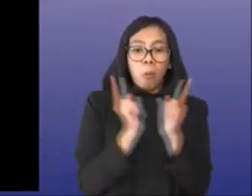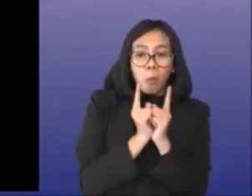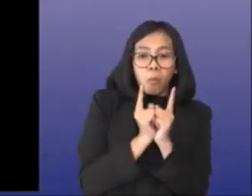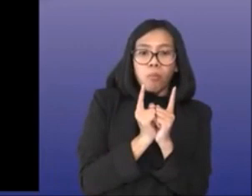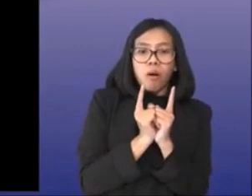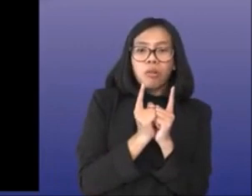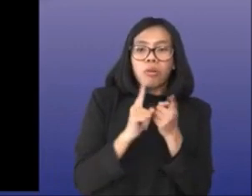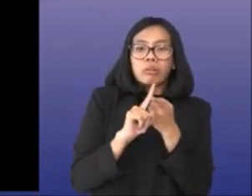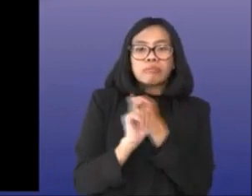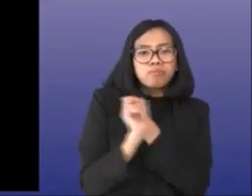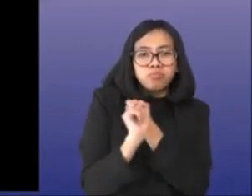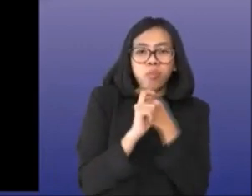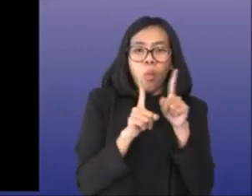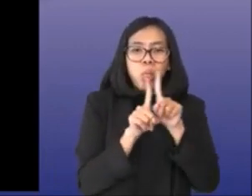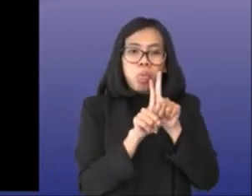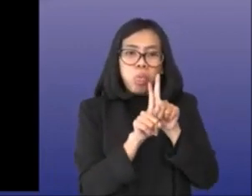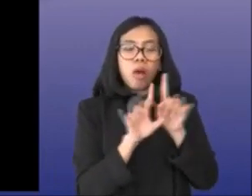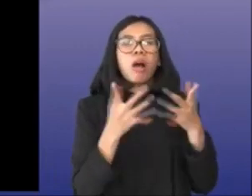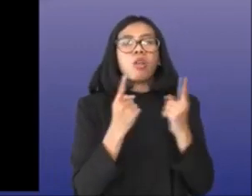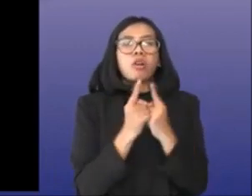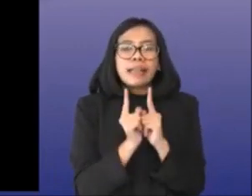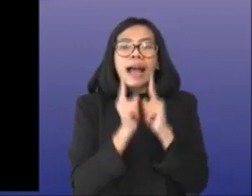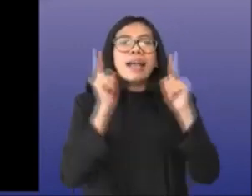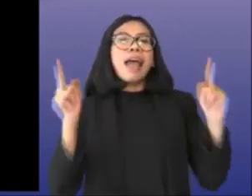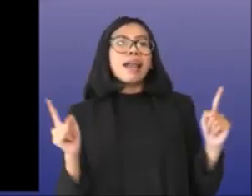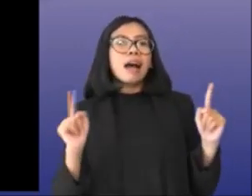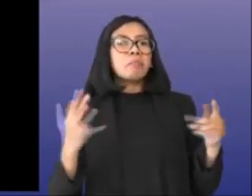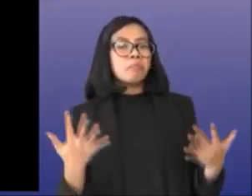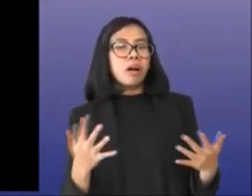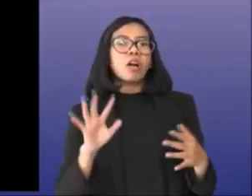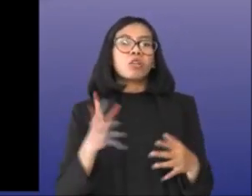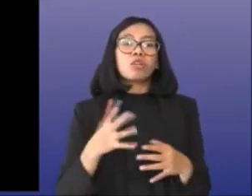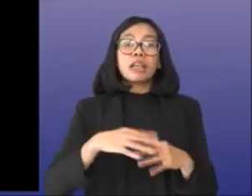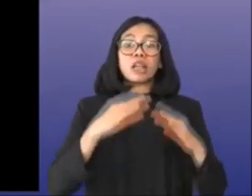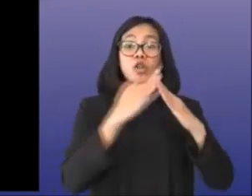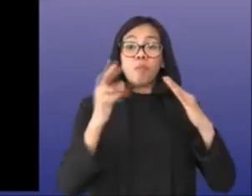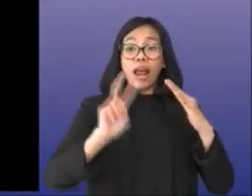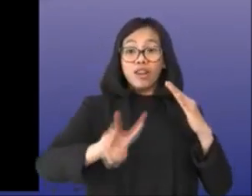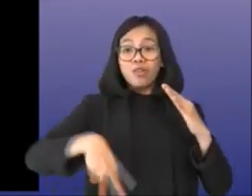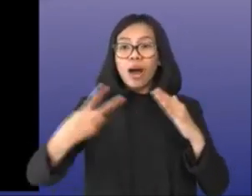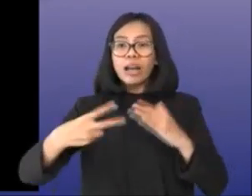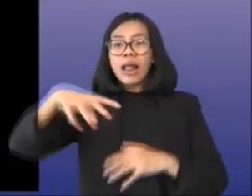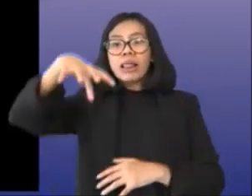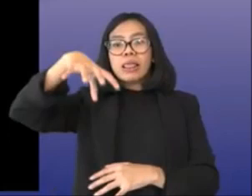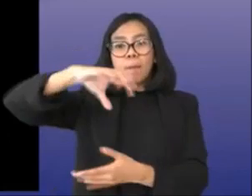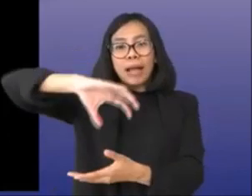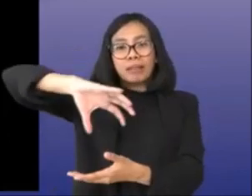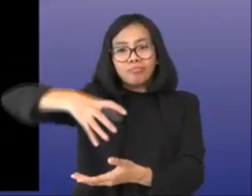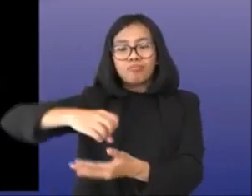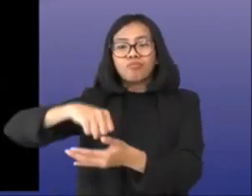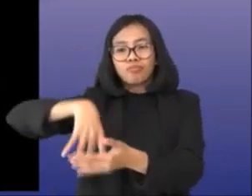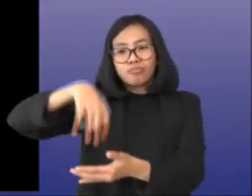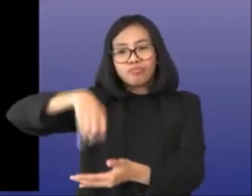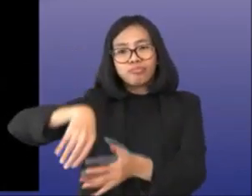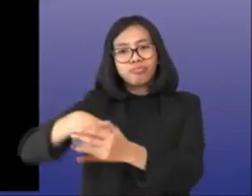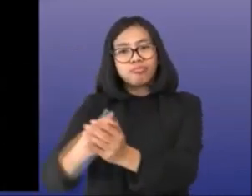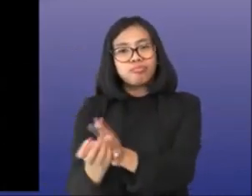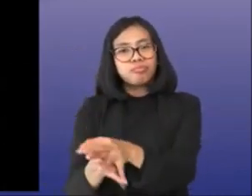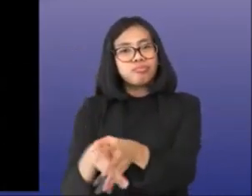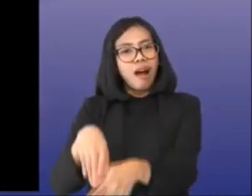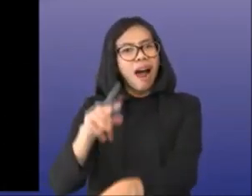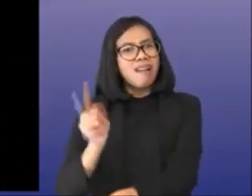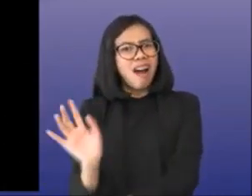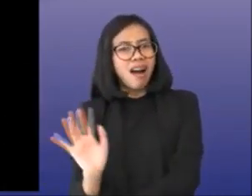keluarga yang lain. Adakah tempat cuci tangan di depan rumah dan sebagainya. Pertanyaan berikut adalah pertanyaan